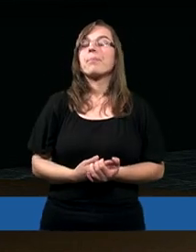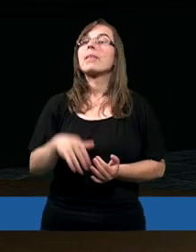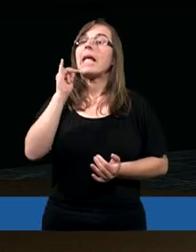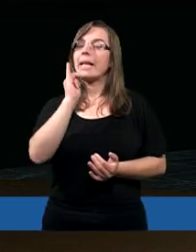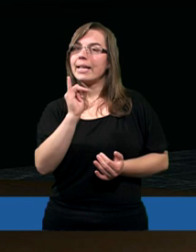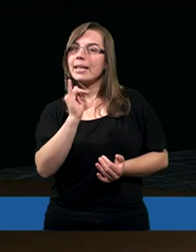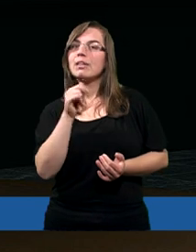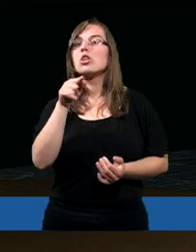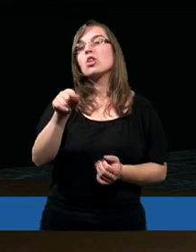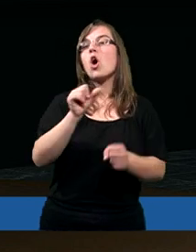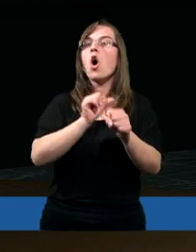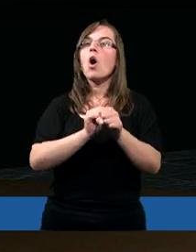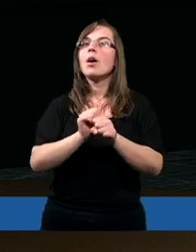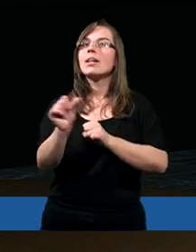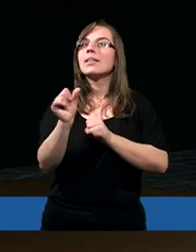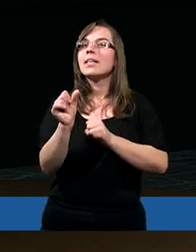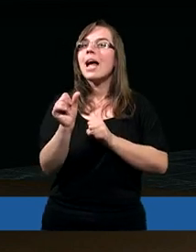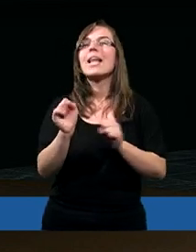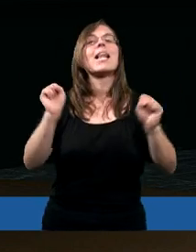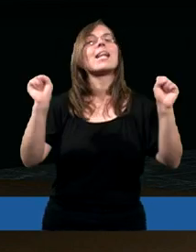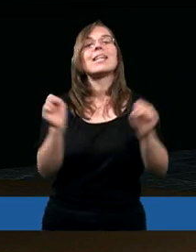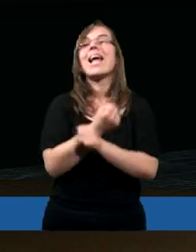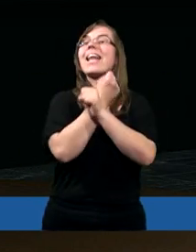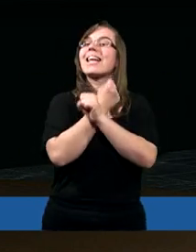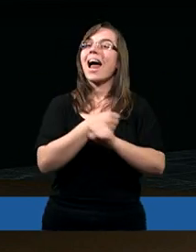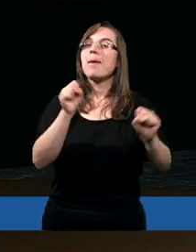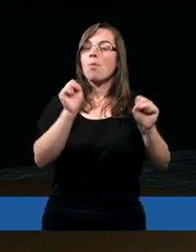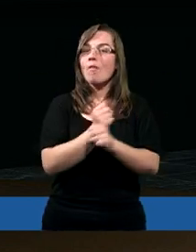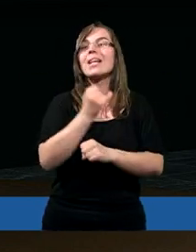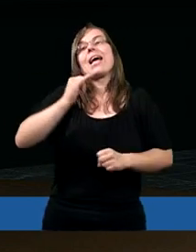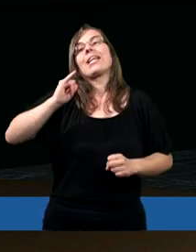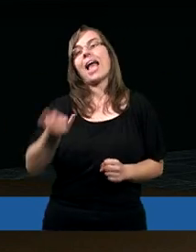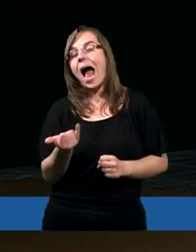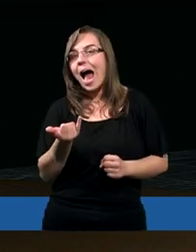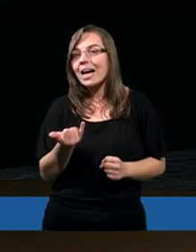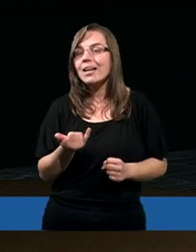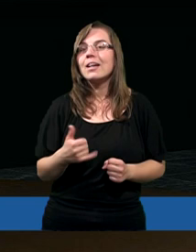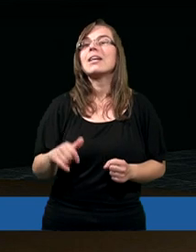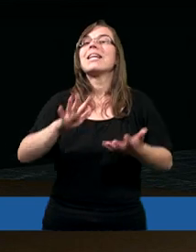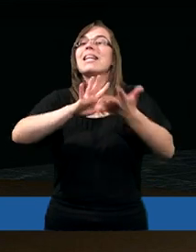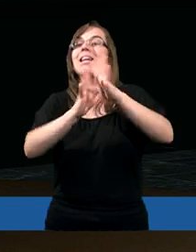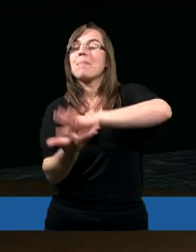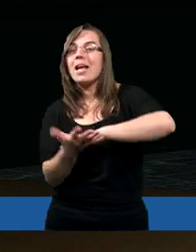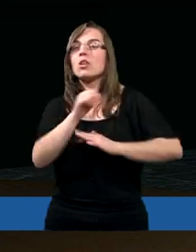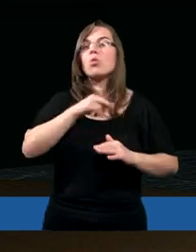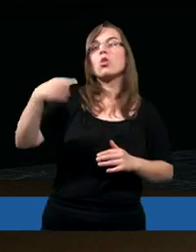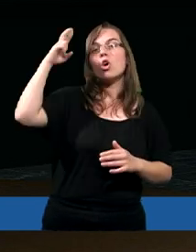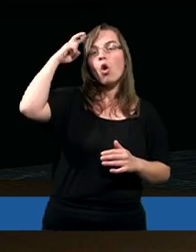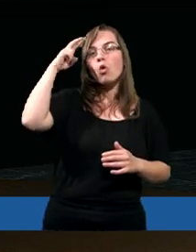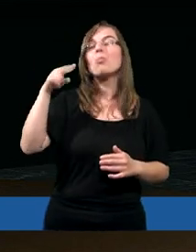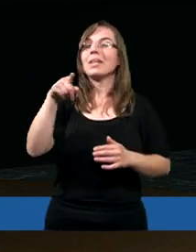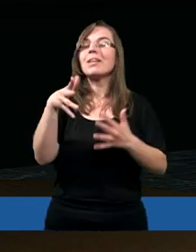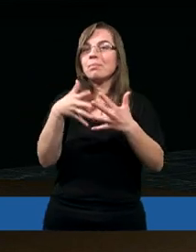I to jest niesamowite, jak zmieniło się rozumienie